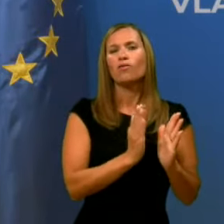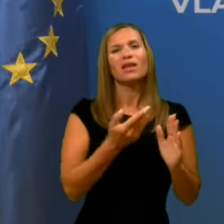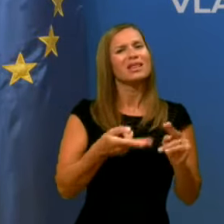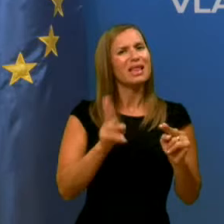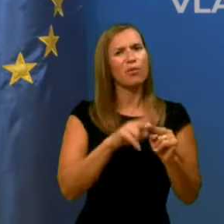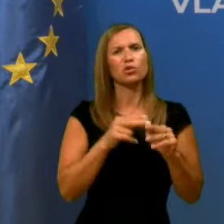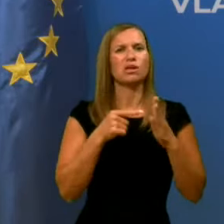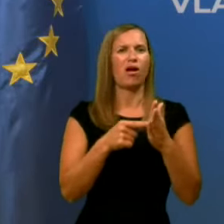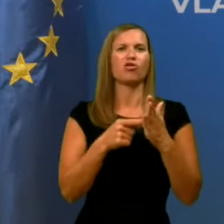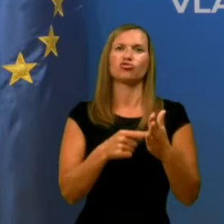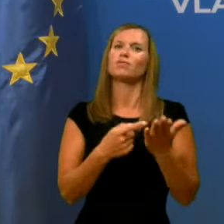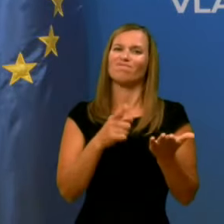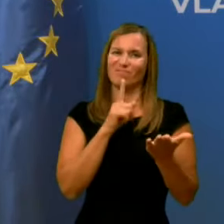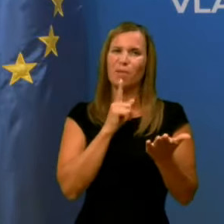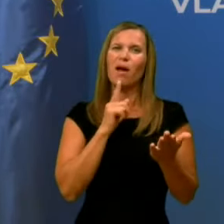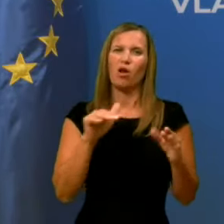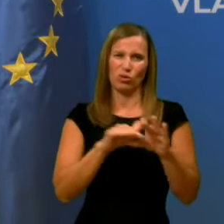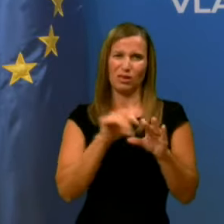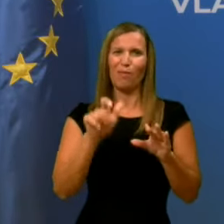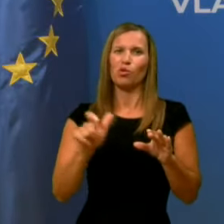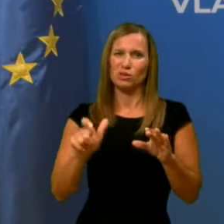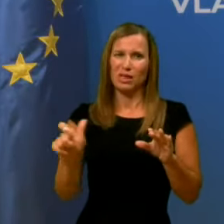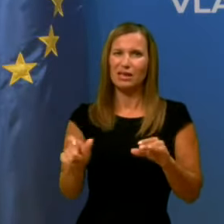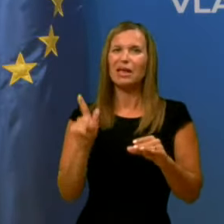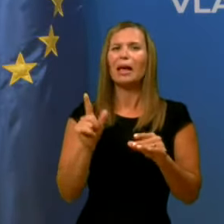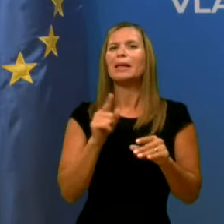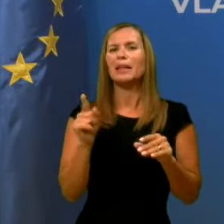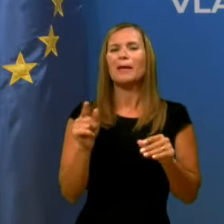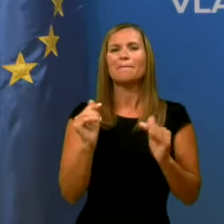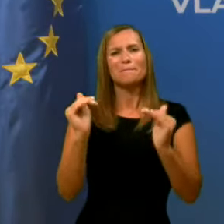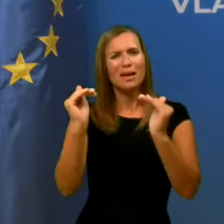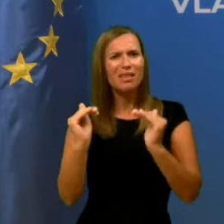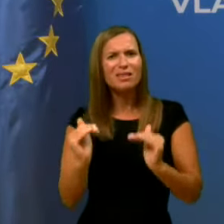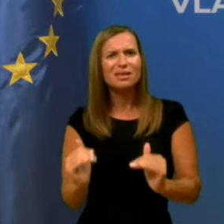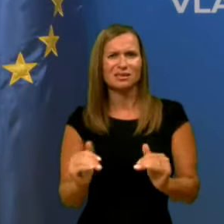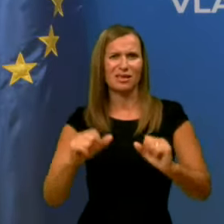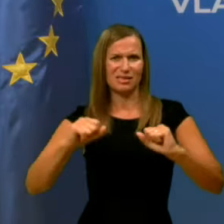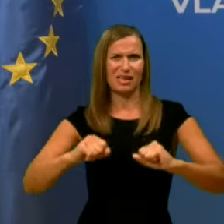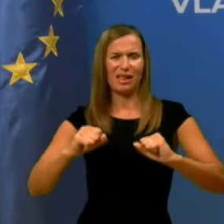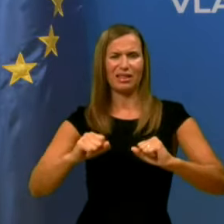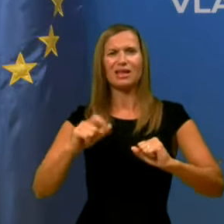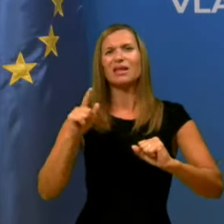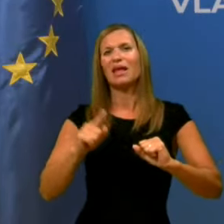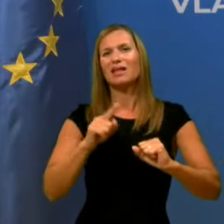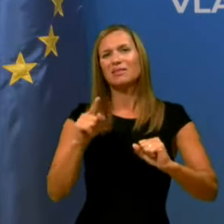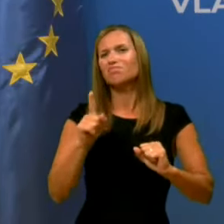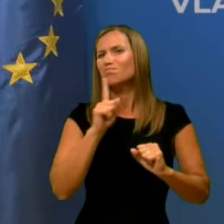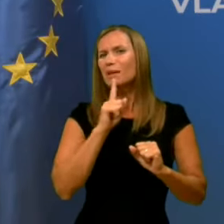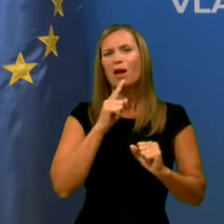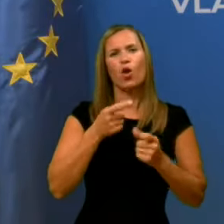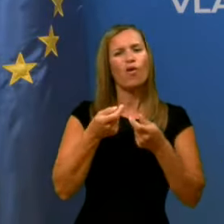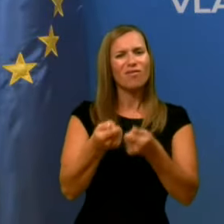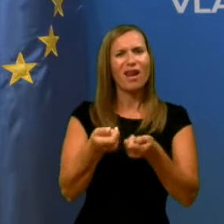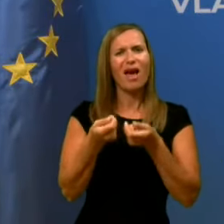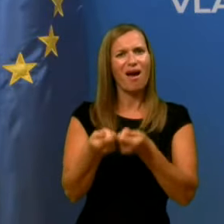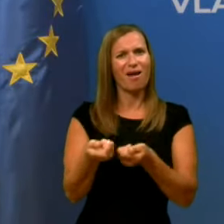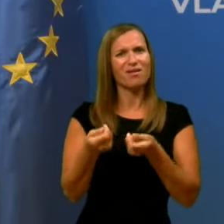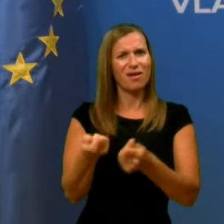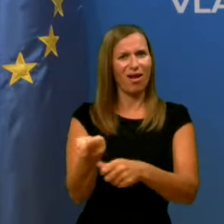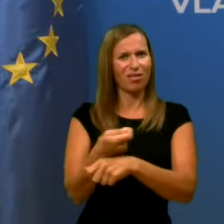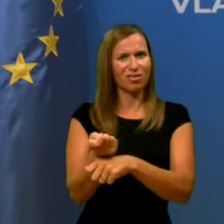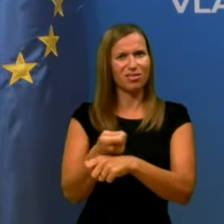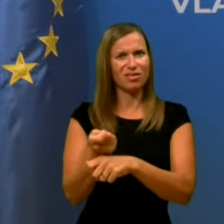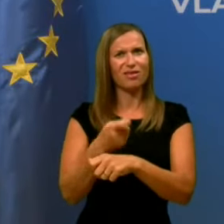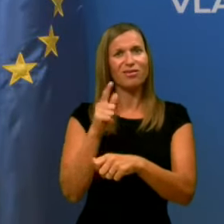kadrovska podhranjenost in pa preniski standardi in pomankanje vlaganj v domove že zadnjih